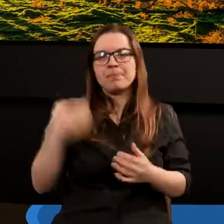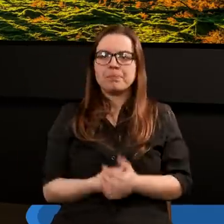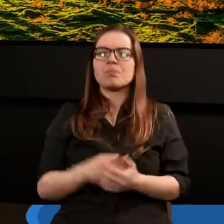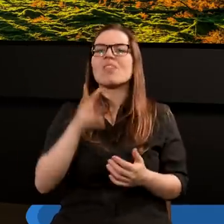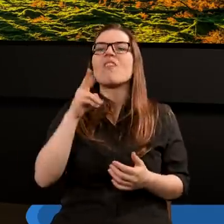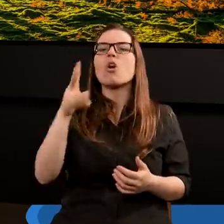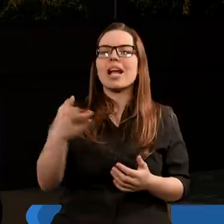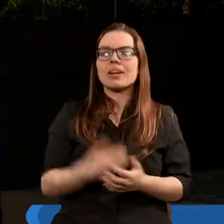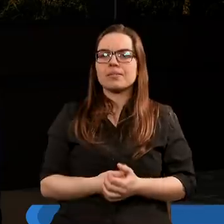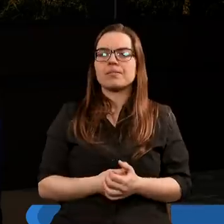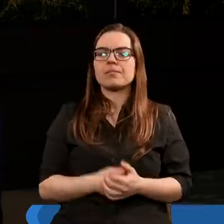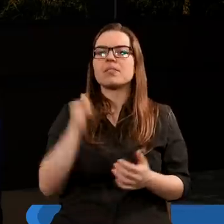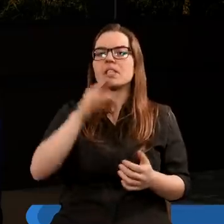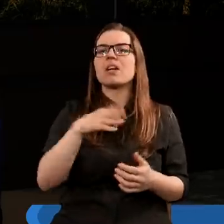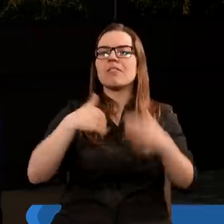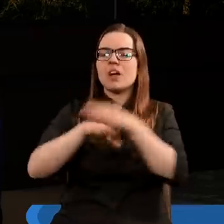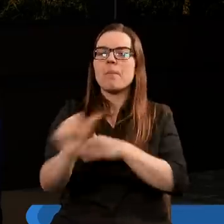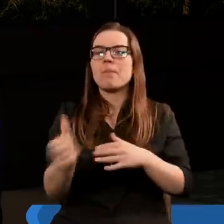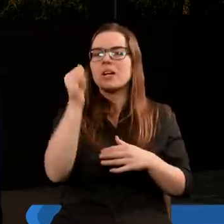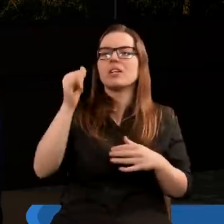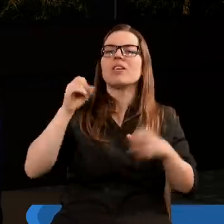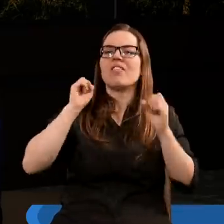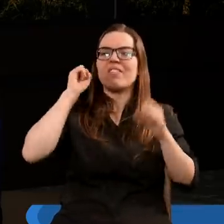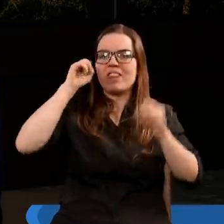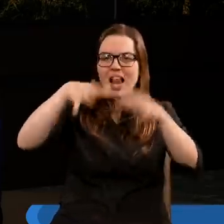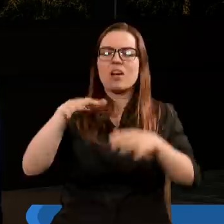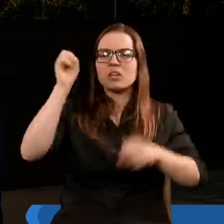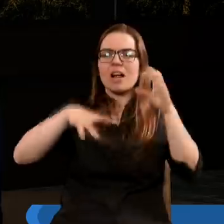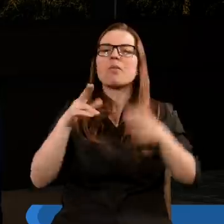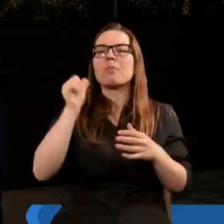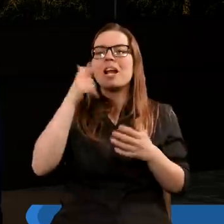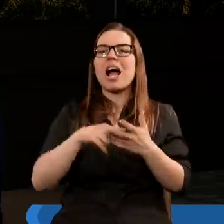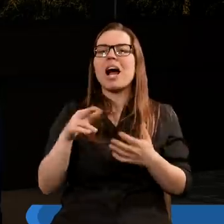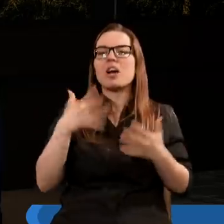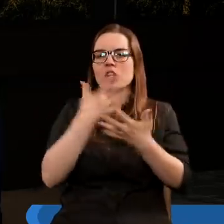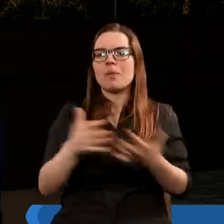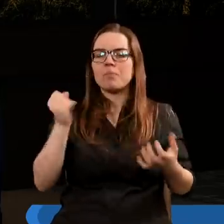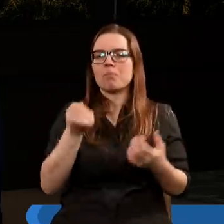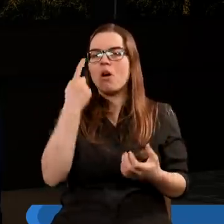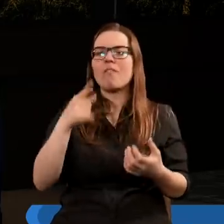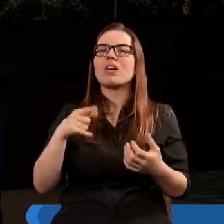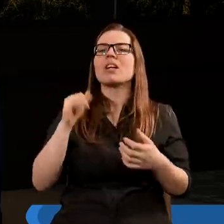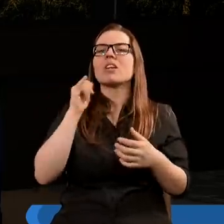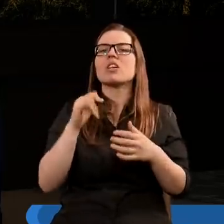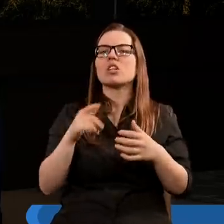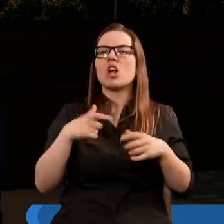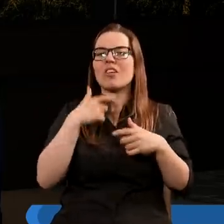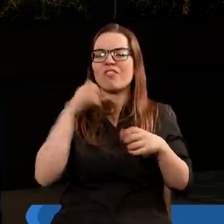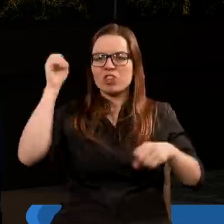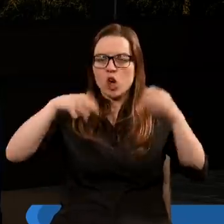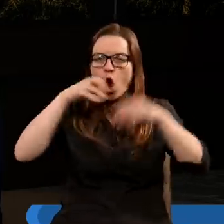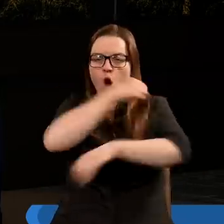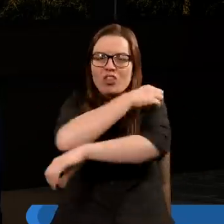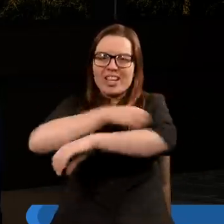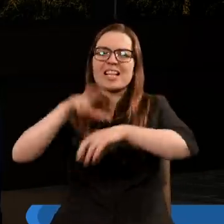Wojtku. I wyszedł pierwszy i wylał czaszę swoją na ziemię i pojawiły się złośliwe i odrażające wrzody na